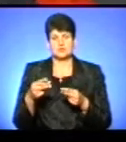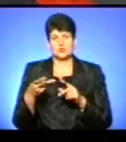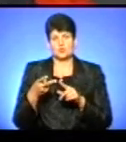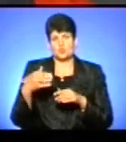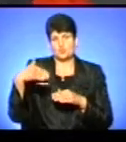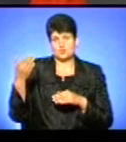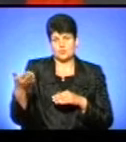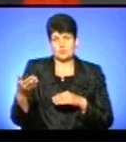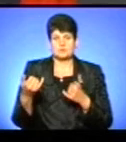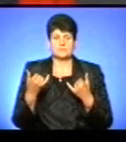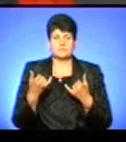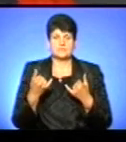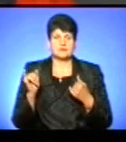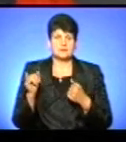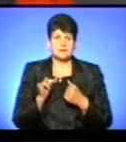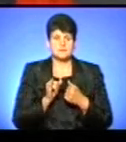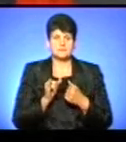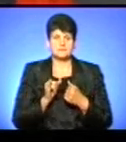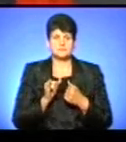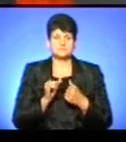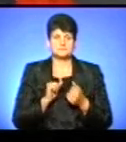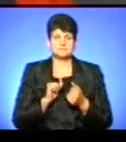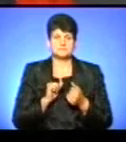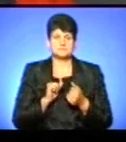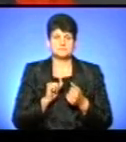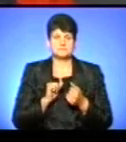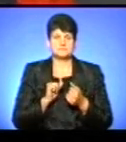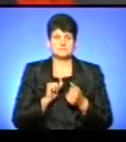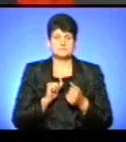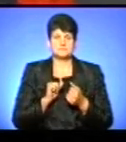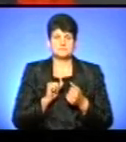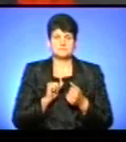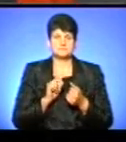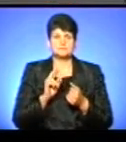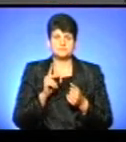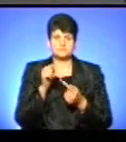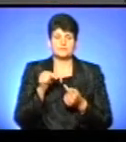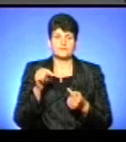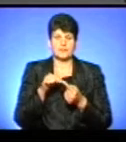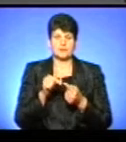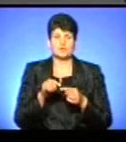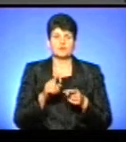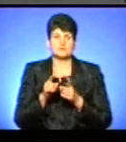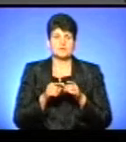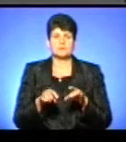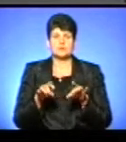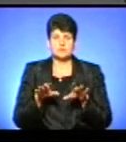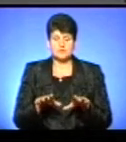і як відповідно до змін до постанови,